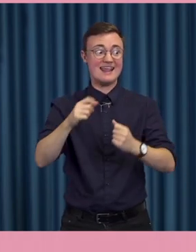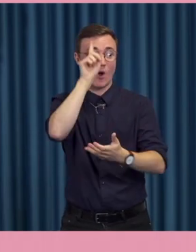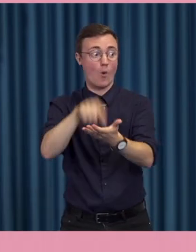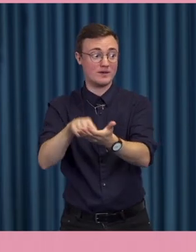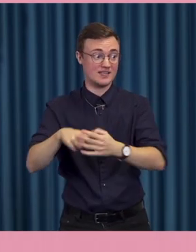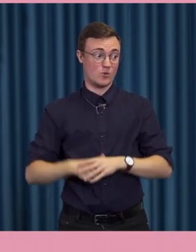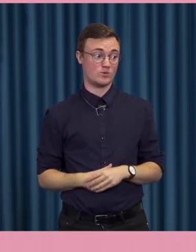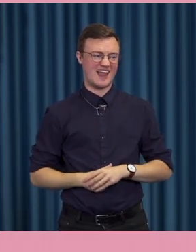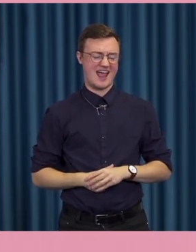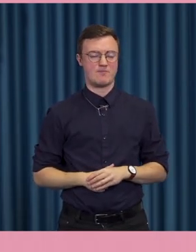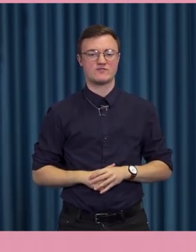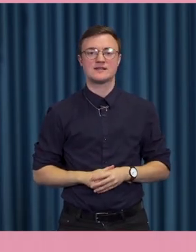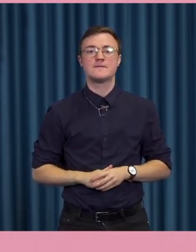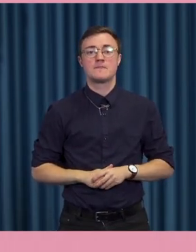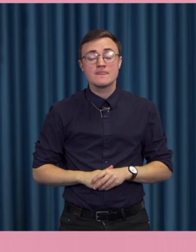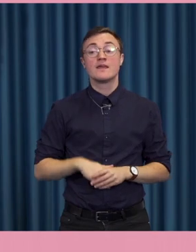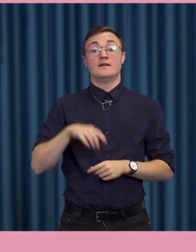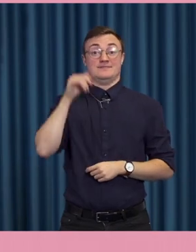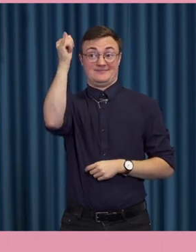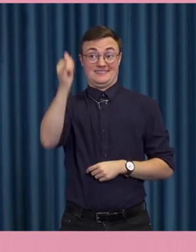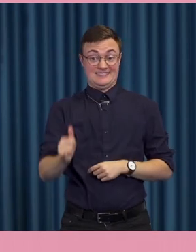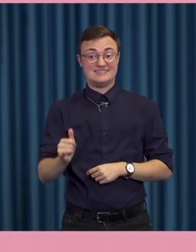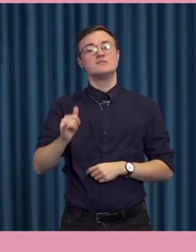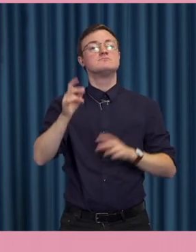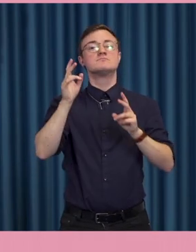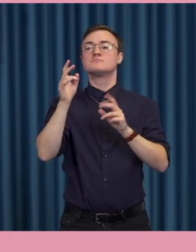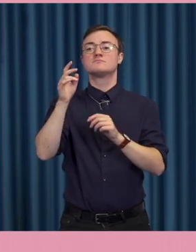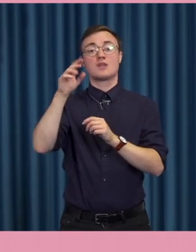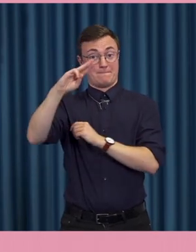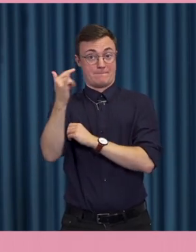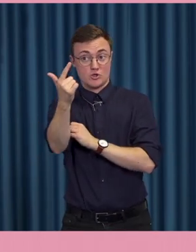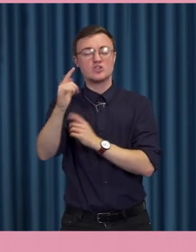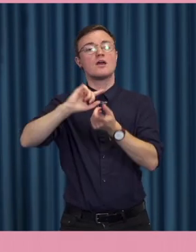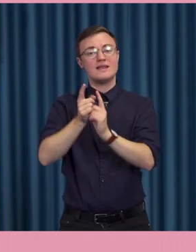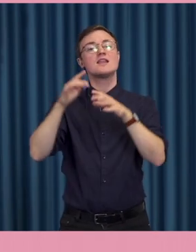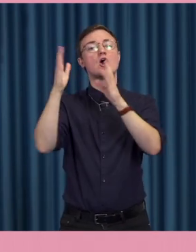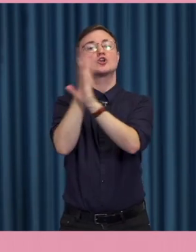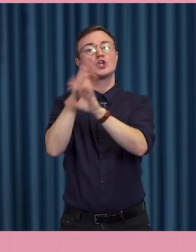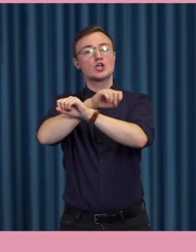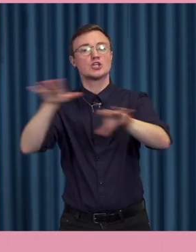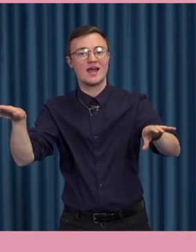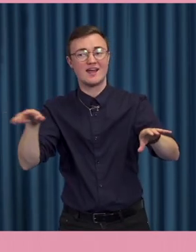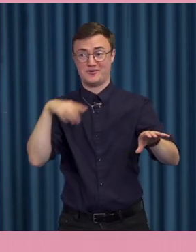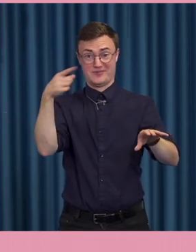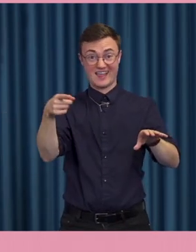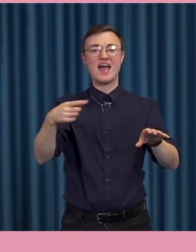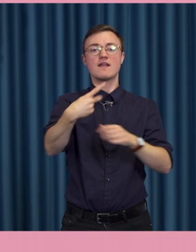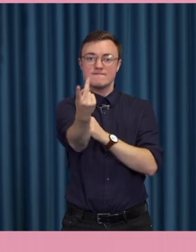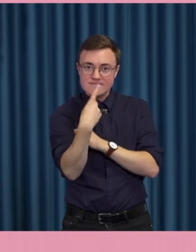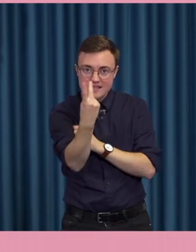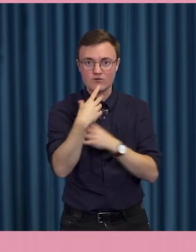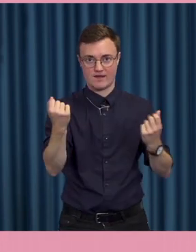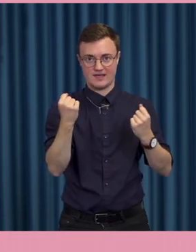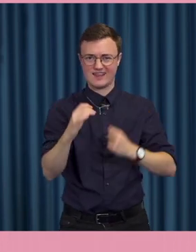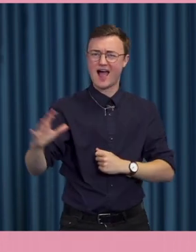Och alla de här delarna blir ju någonstans ett rykte. Och här blir ju du och jag väldigt viktiga och alla vi känner. För